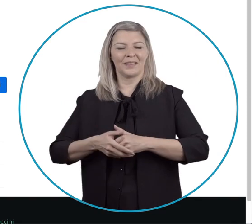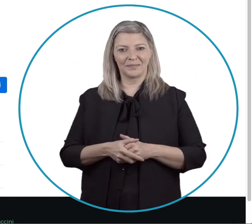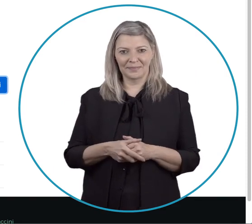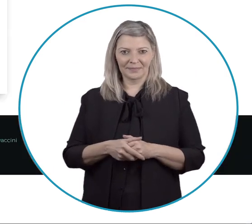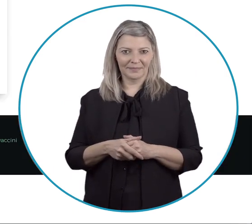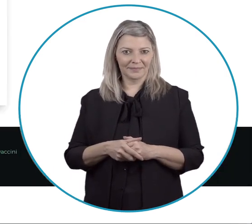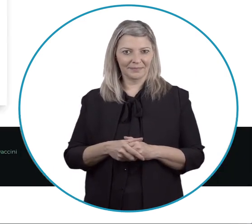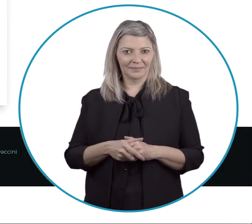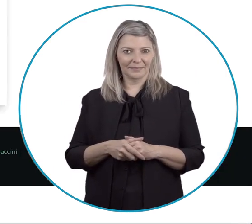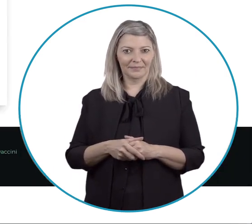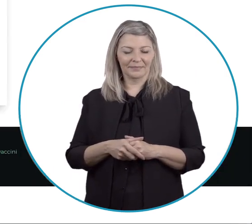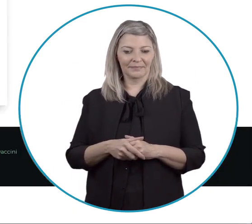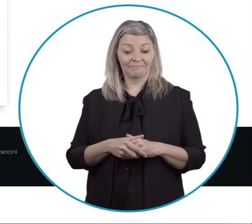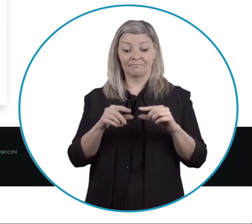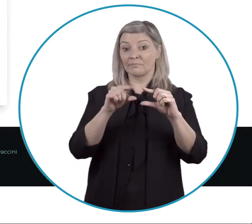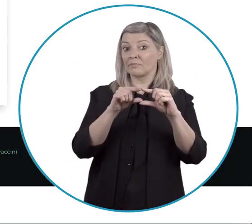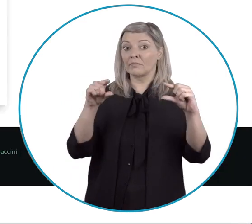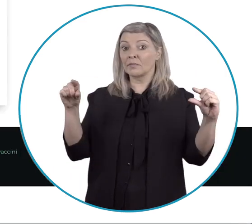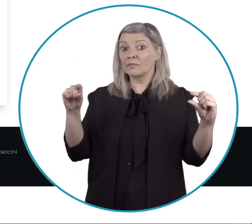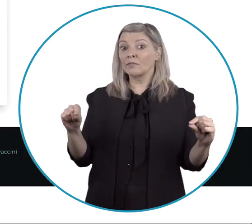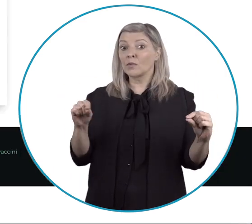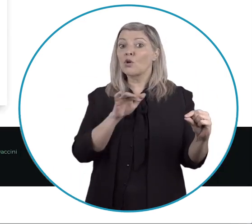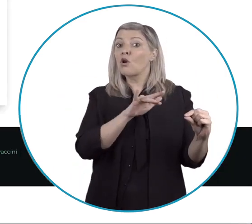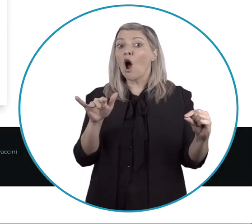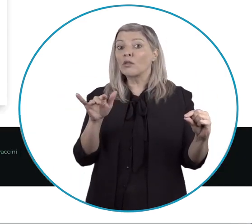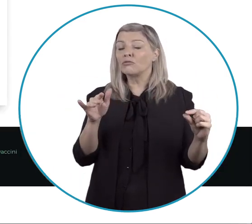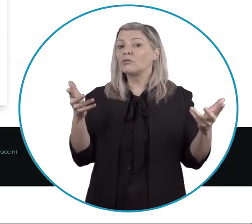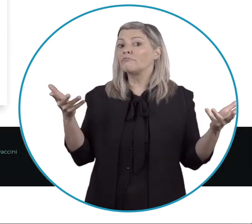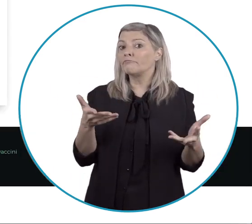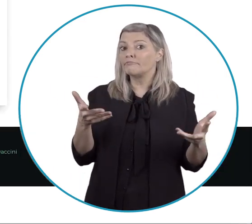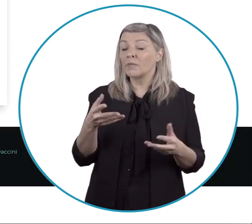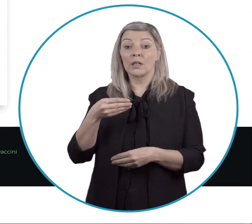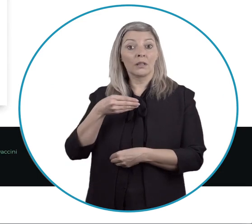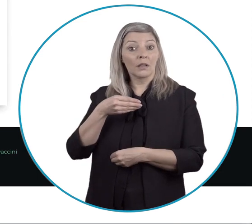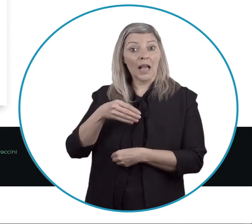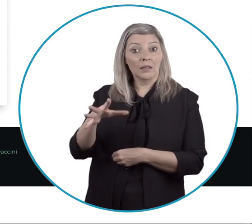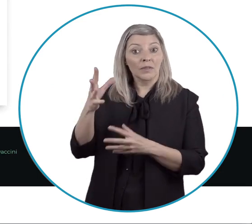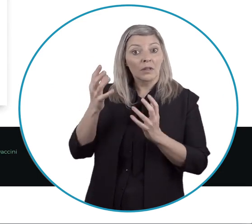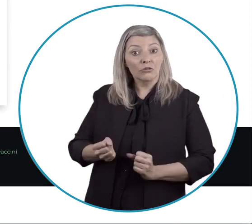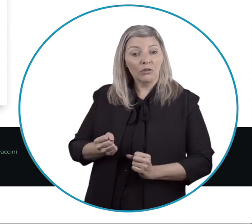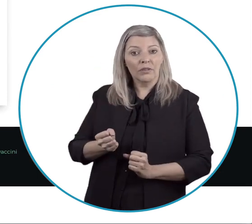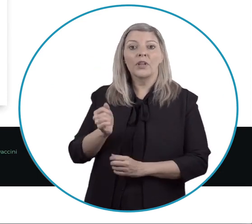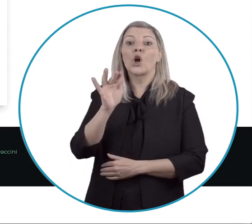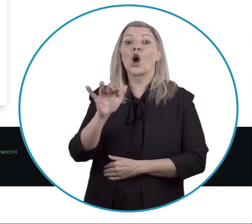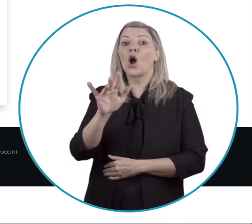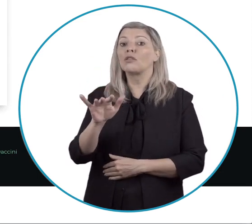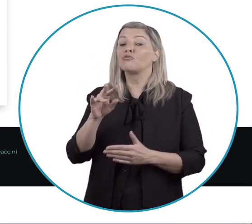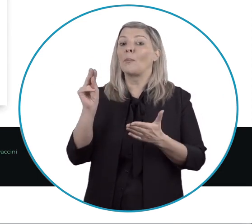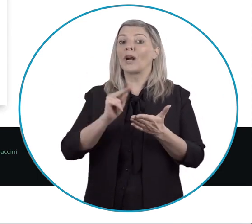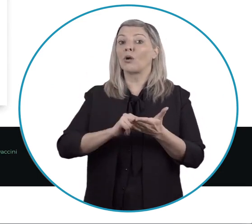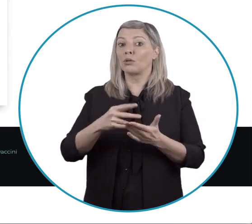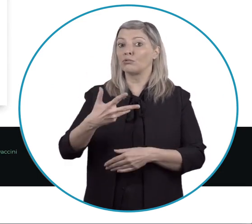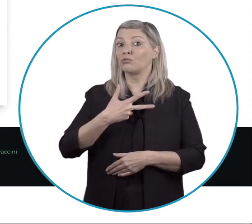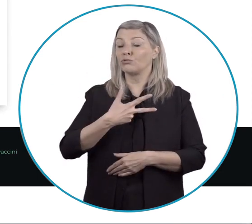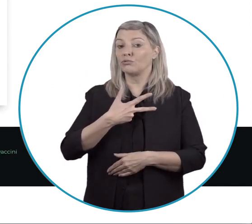Poi, clicca su Avanti Inserisci nel campo Codice SMS il numero che è stato inviato